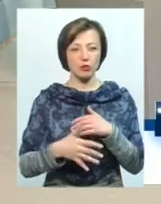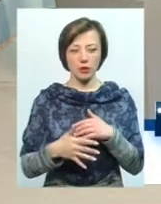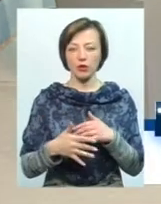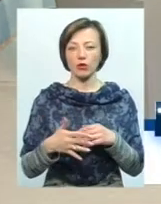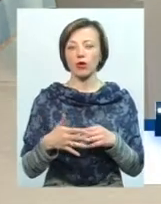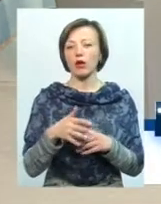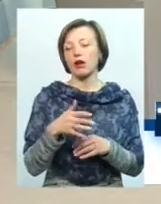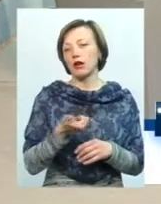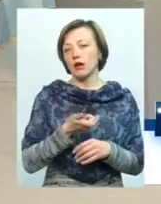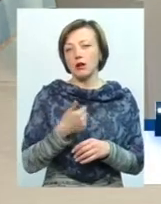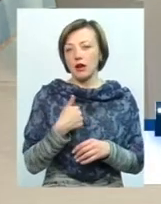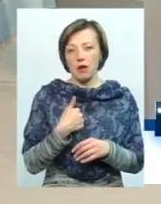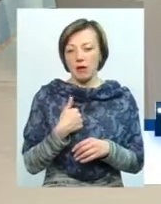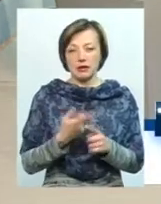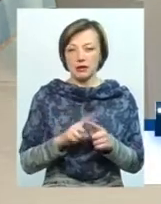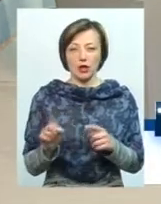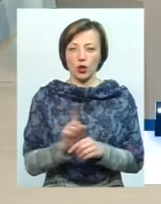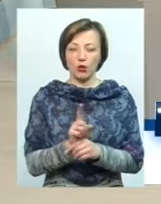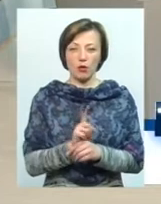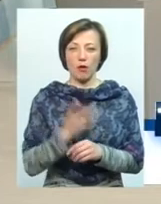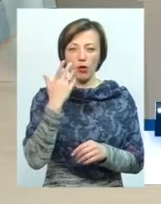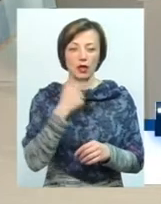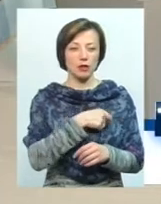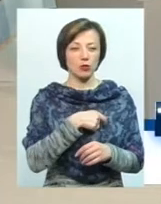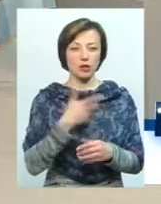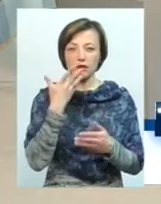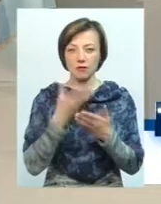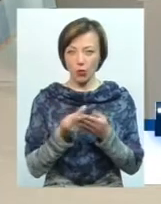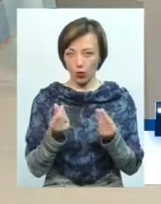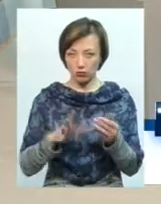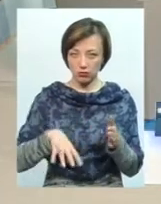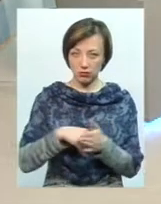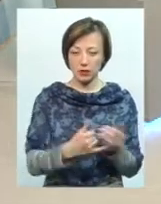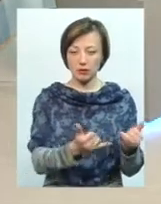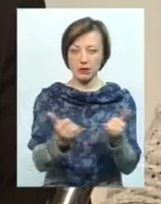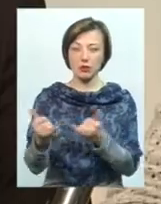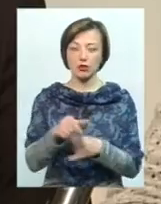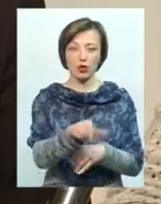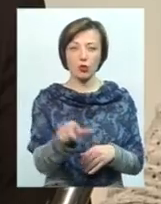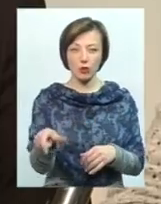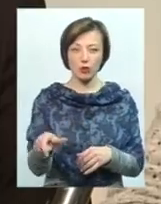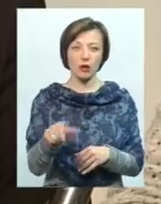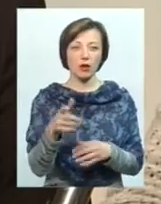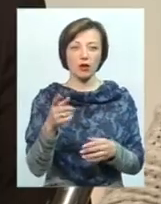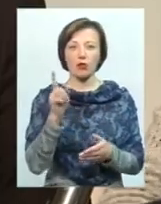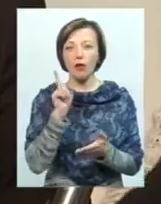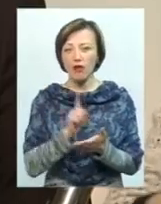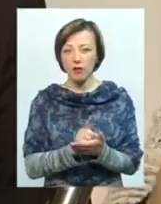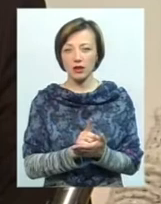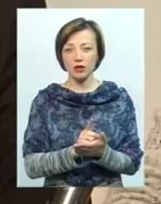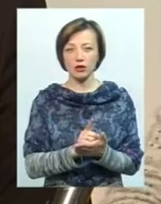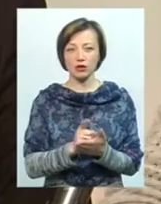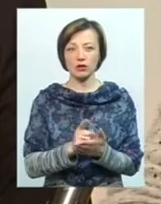ненормально, коли депутат за свої власні кошти забезпечує там блага людям. І люди, в принципі, повинні